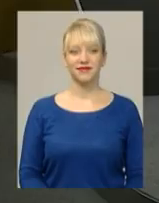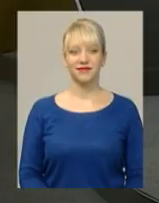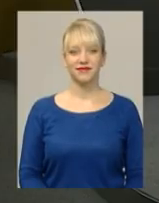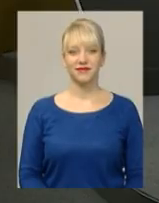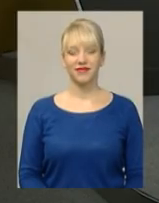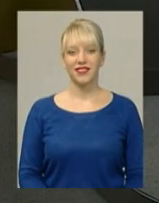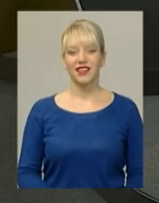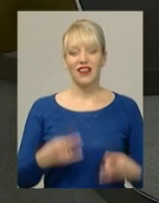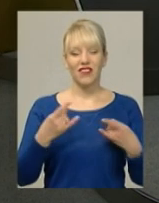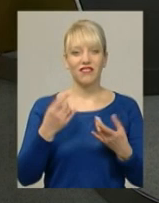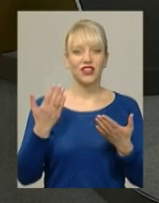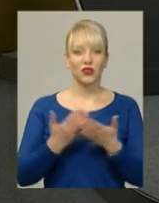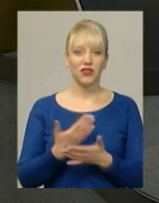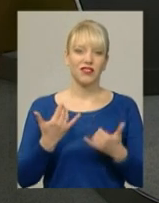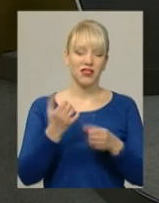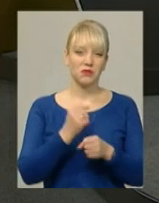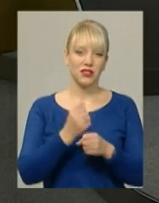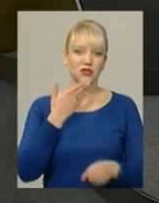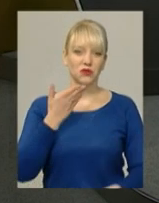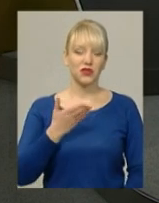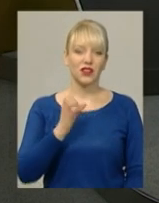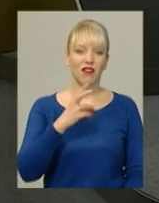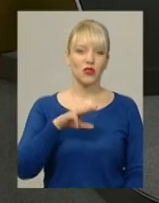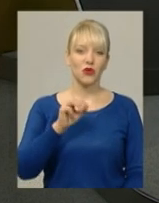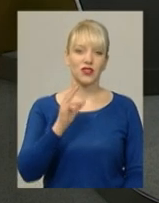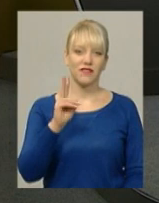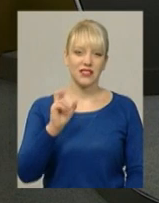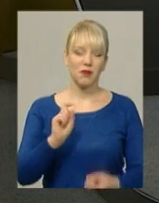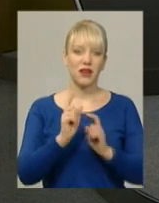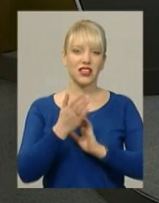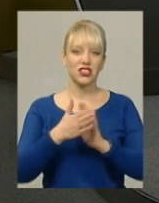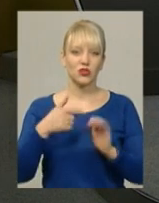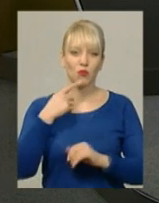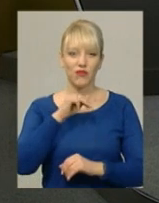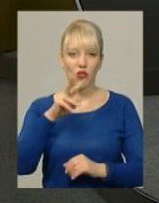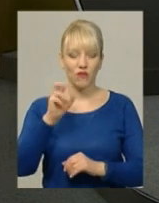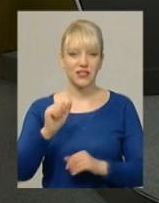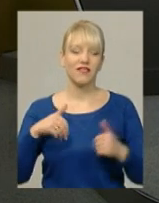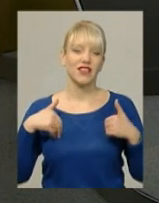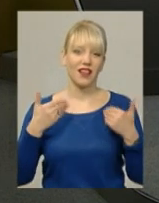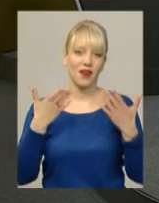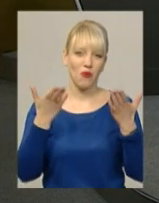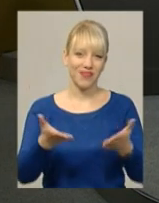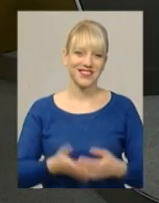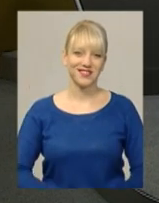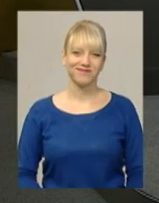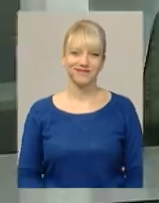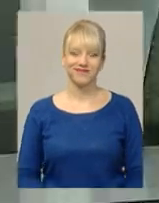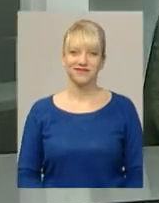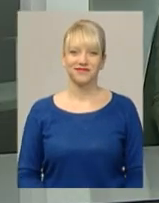В ефірі новини. В студії працюють ведуча Ярослава Антошевська, перекладач на жестову мову Оксана Фіновська. Ми вітаємо вас.